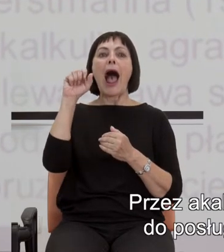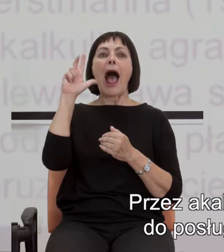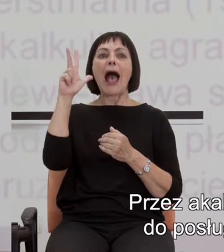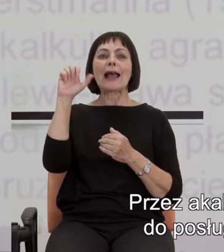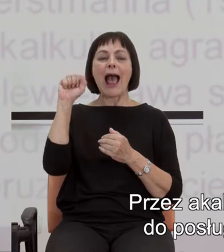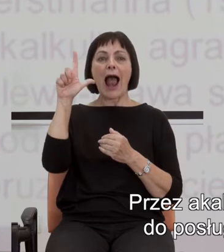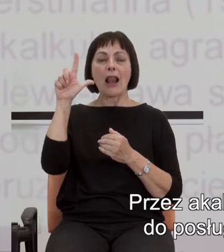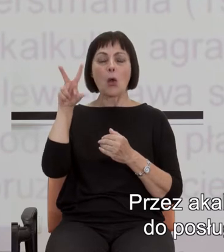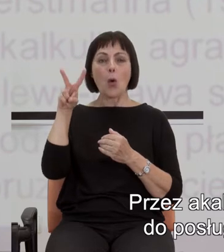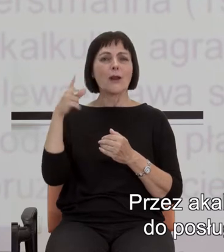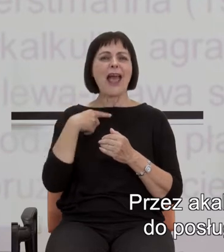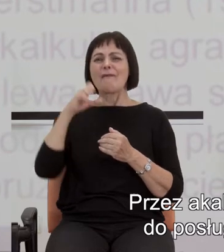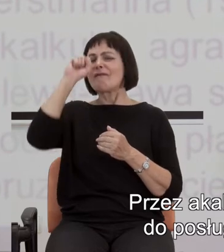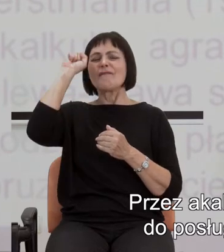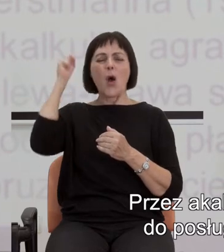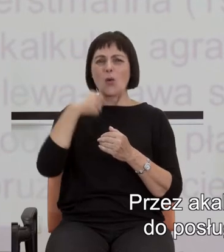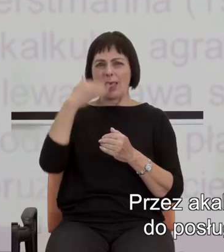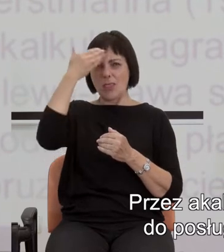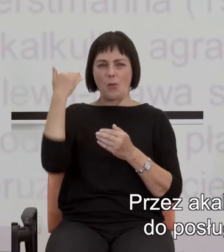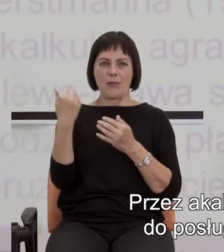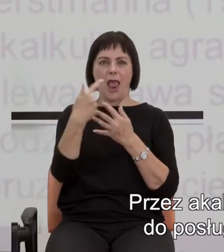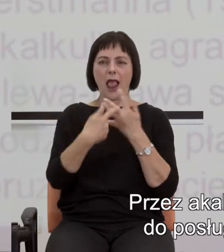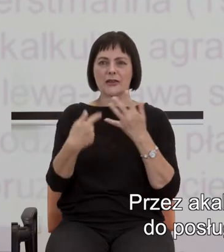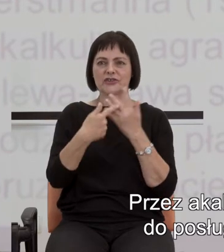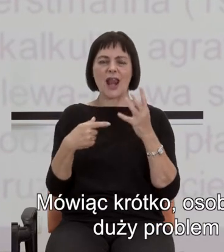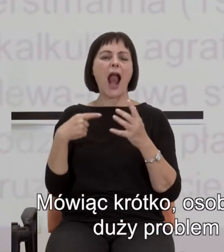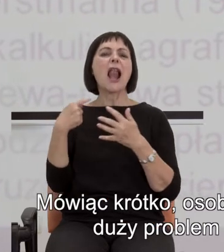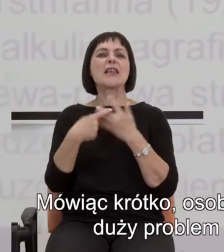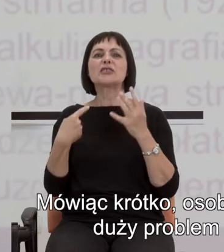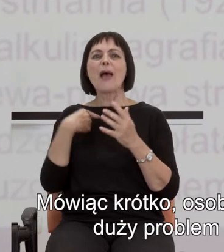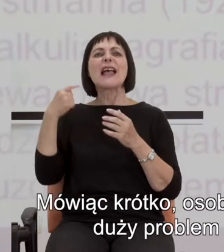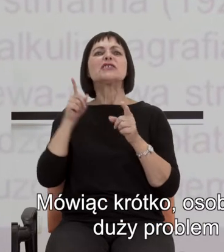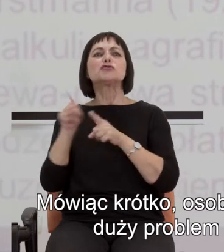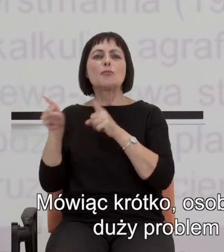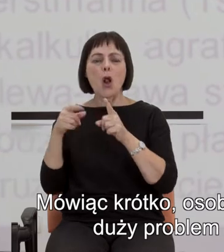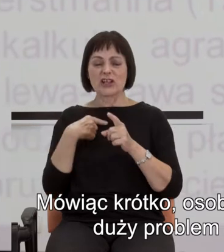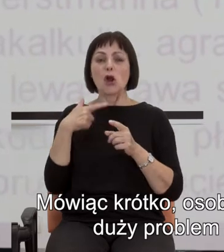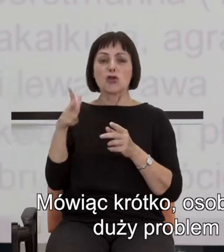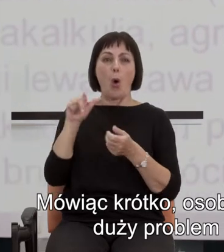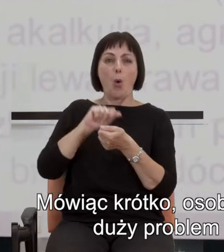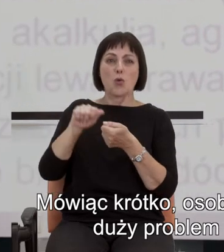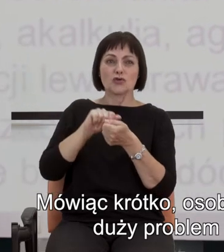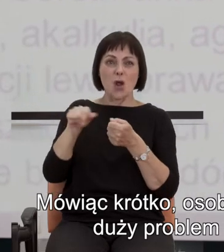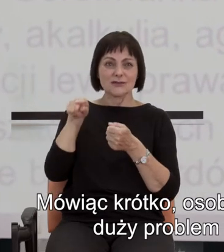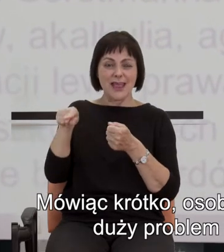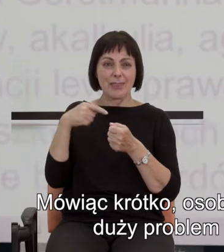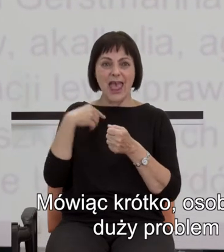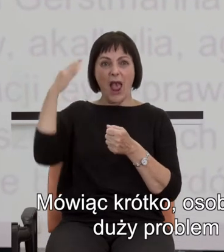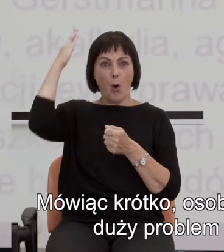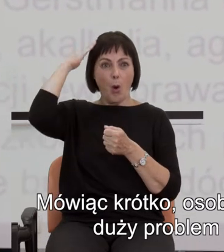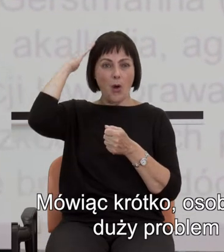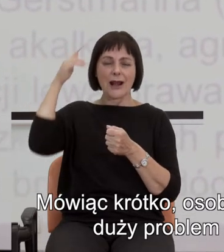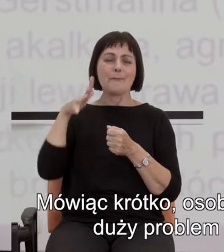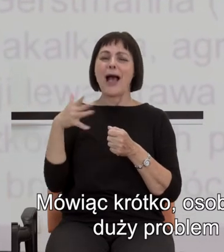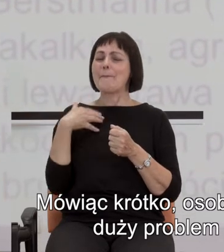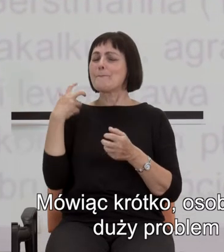do posługiwania się liczbami. Także symbolicznymi. Mówiąc krótko, osoby z uszkodzeniami w korze ciemieniowej